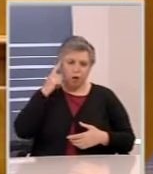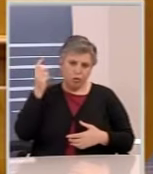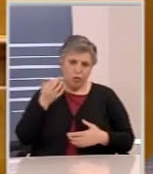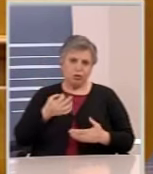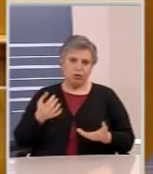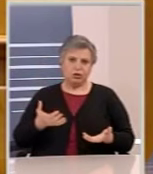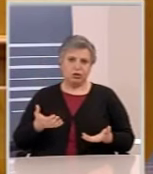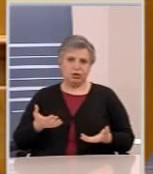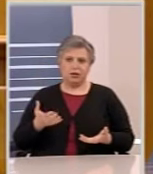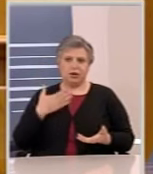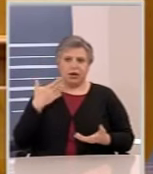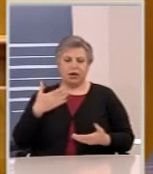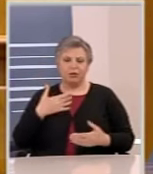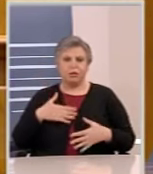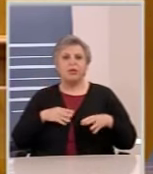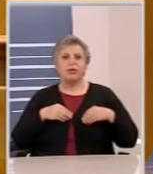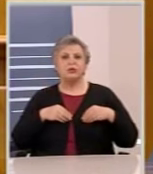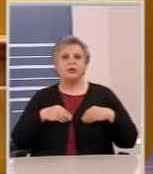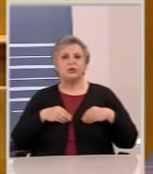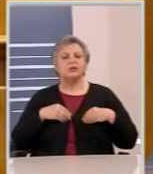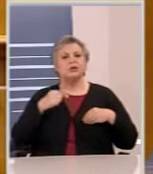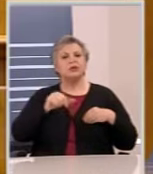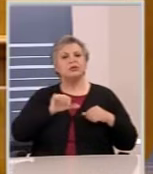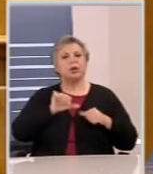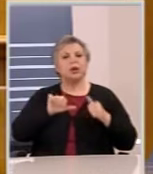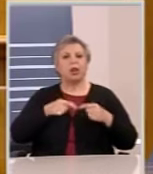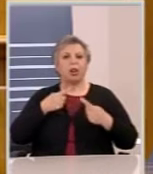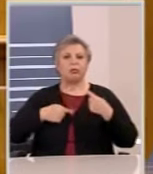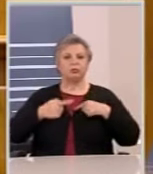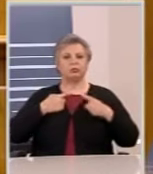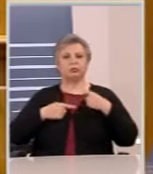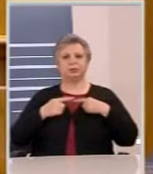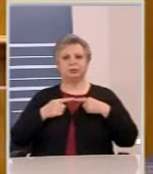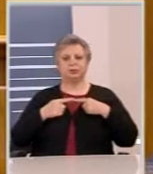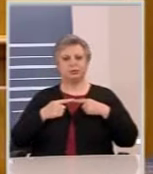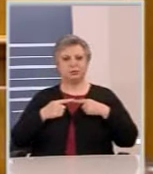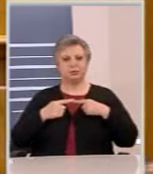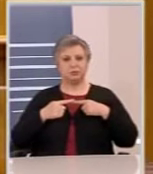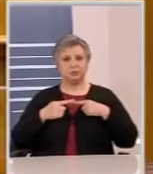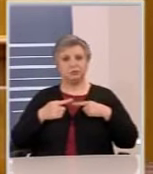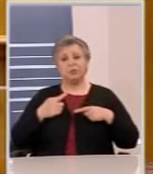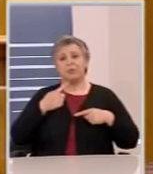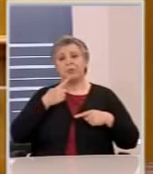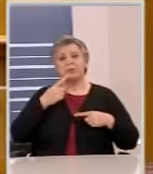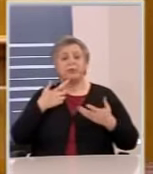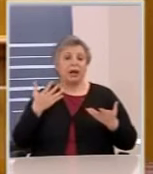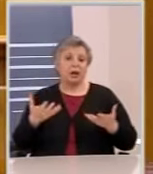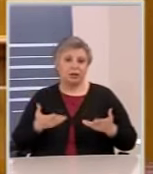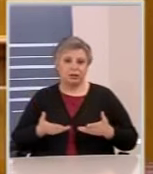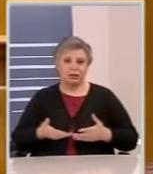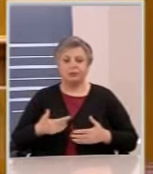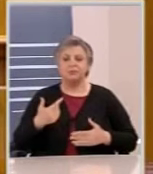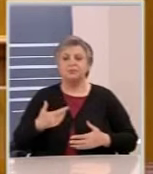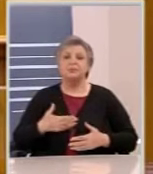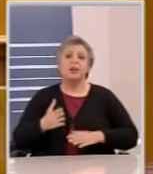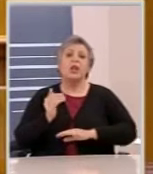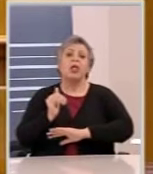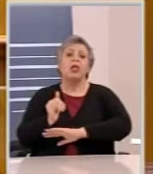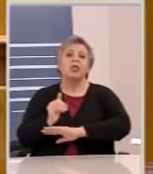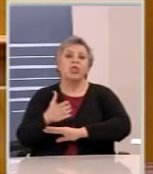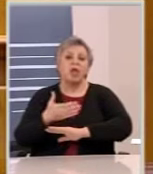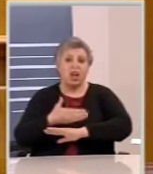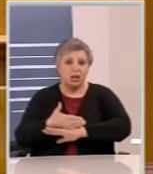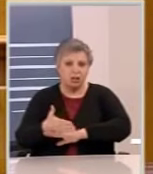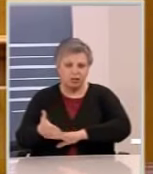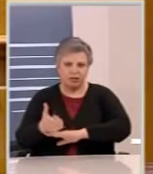Αλλάξατε γραμμή και αρχίσατε να λέτε γιατί αργείτε και μην αργείτε